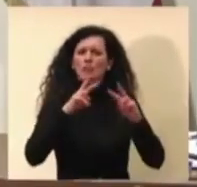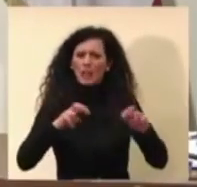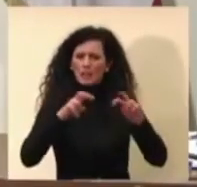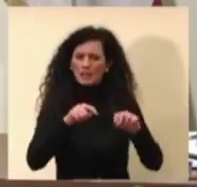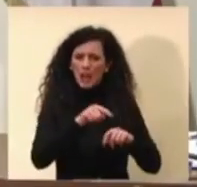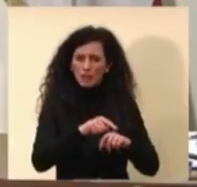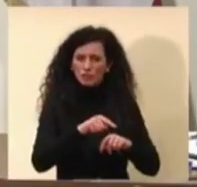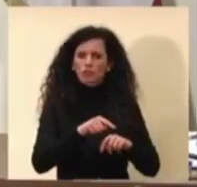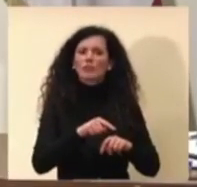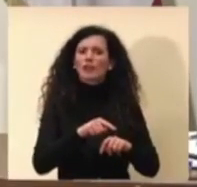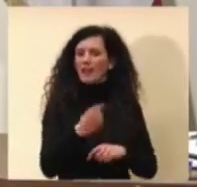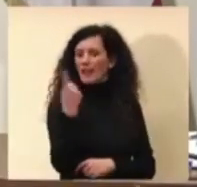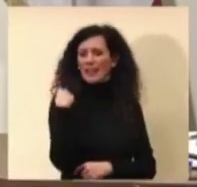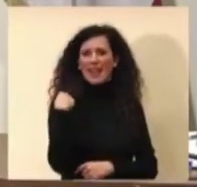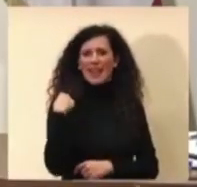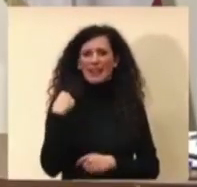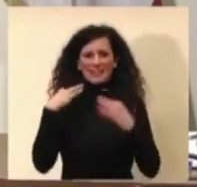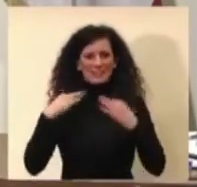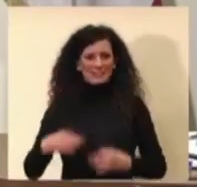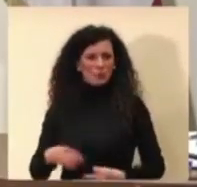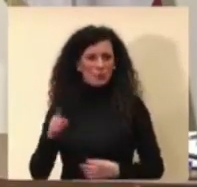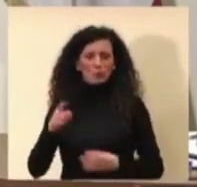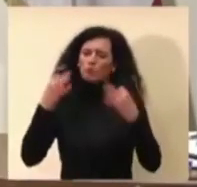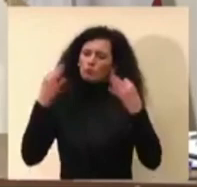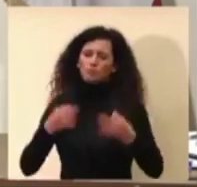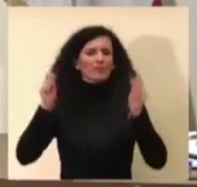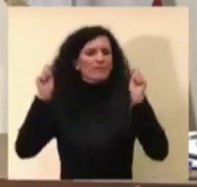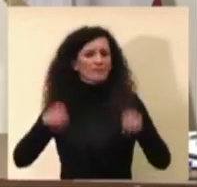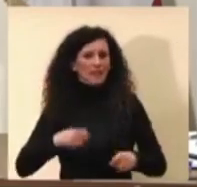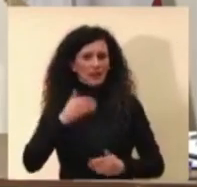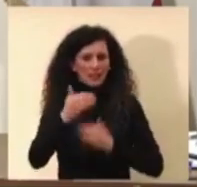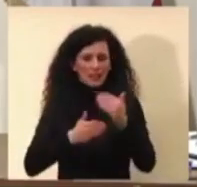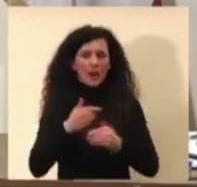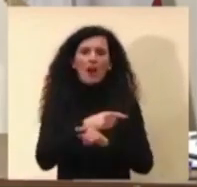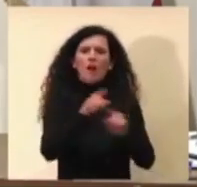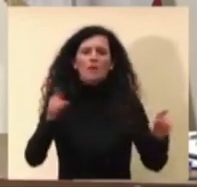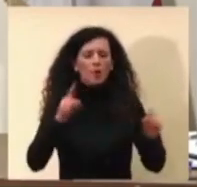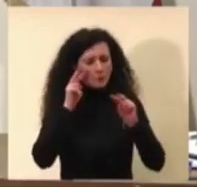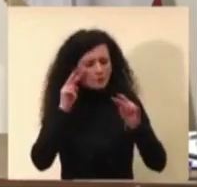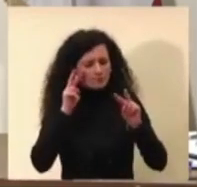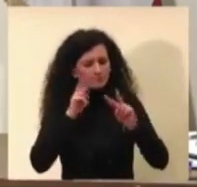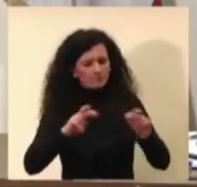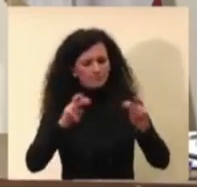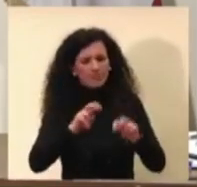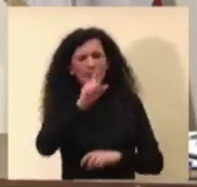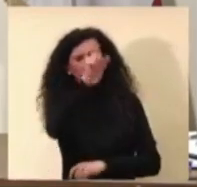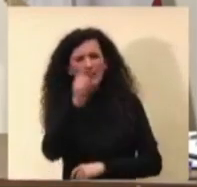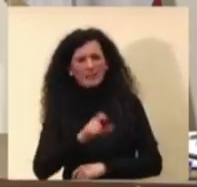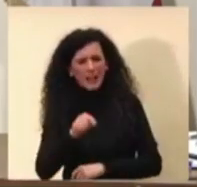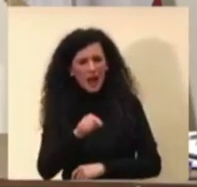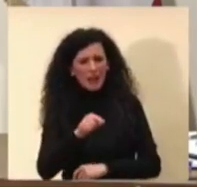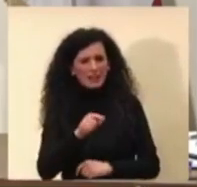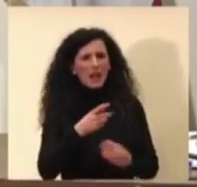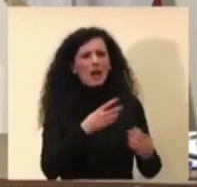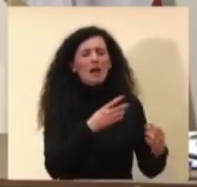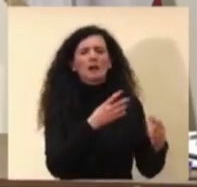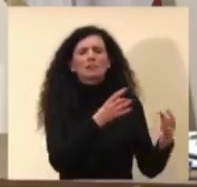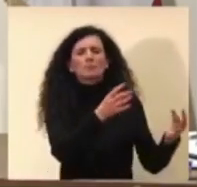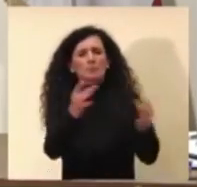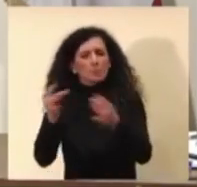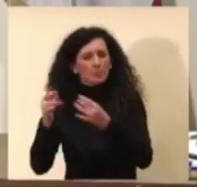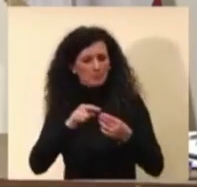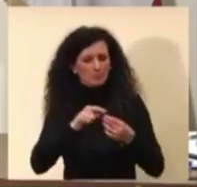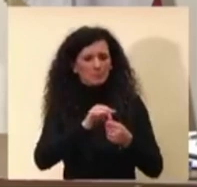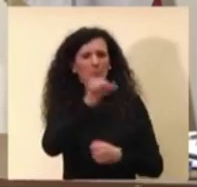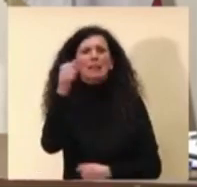'istituto ha lanciato ieri voi andate a stimare di nuovo la prevalenza sul territorio nazionale questa analisi come la